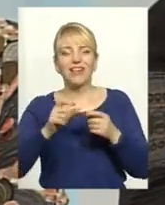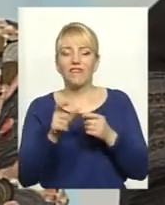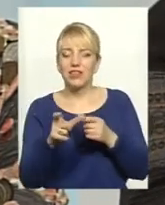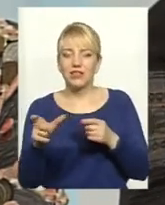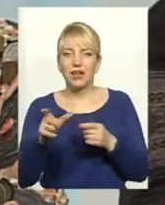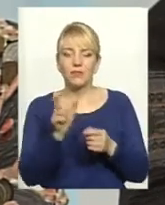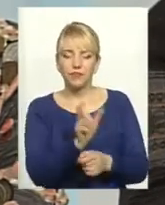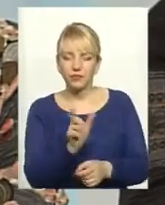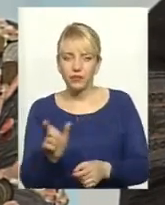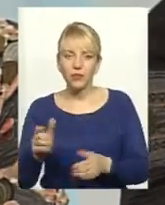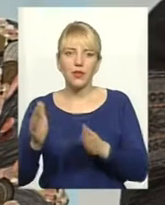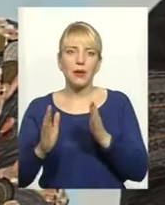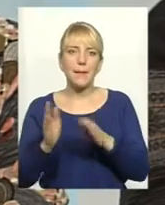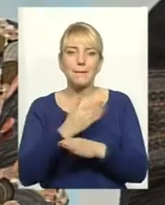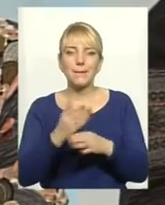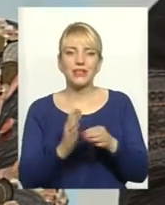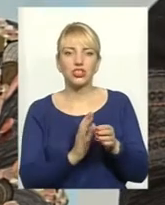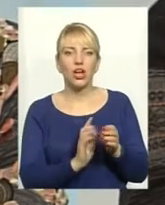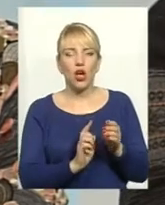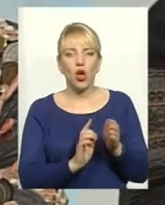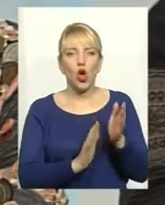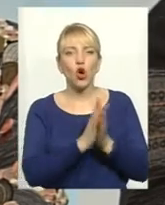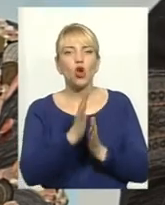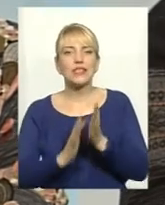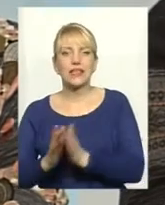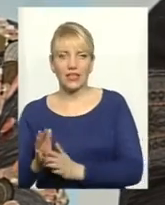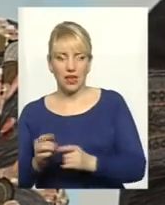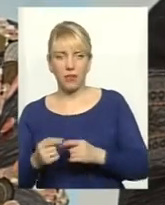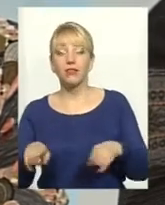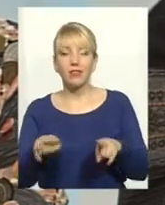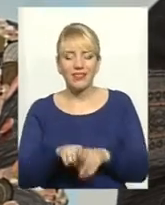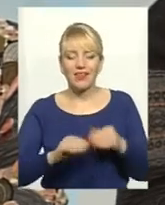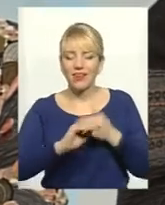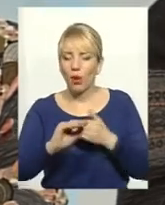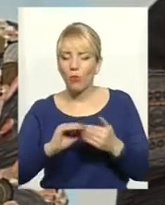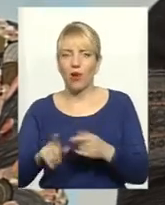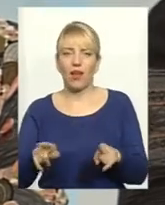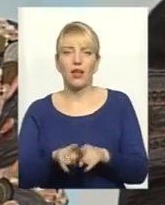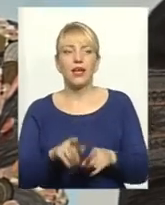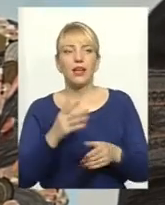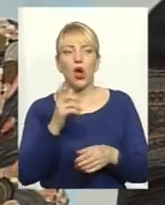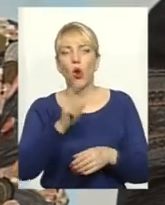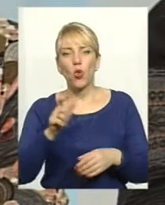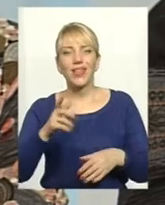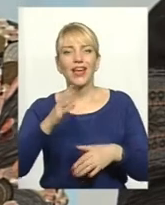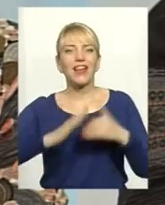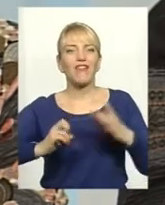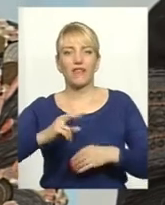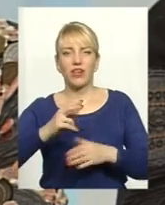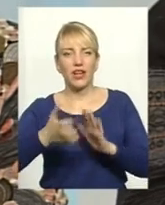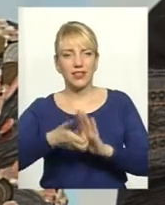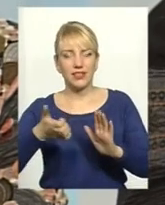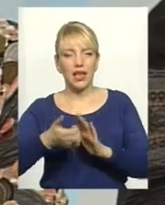нікуди від цього не дінешся. Такі поля, такі масиви, звичайно, сьогодні, коли є людей не зовсім кваліфікованих, кваліфікованих хватає, ми мусимо